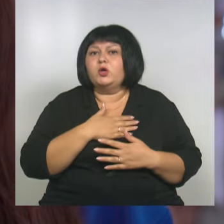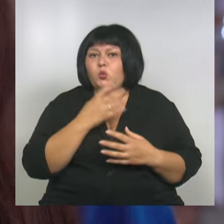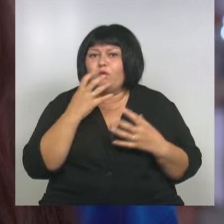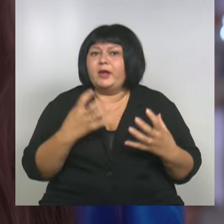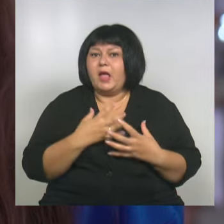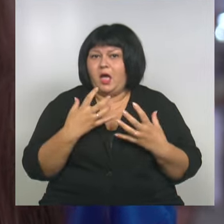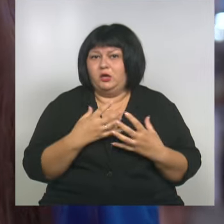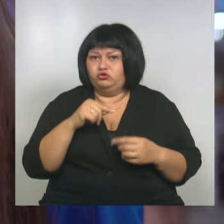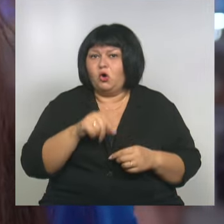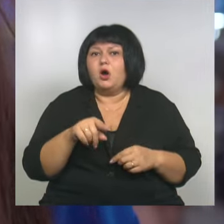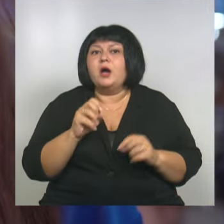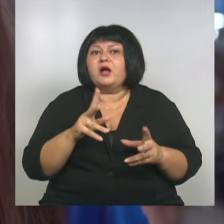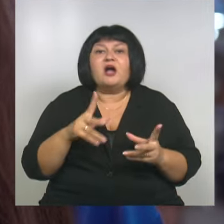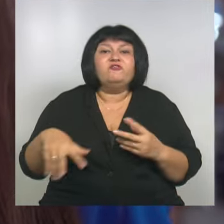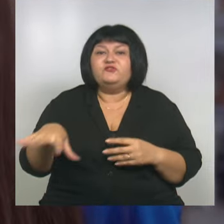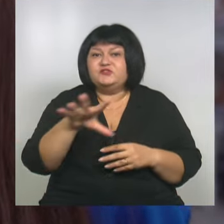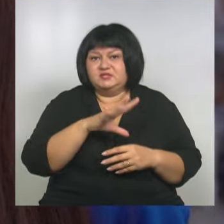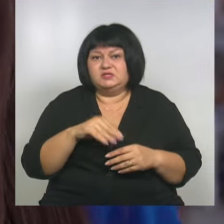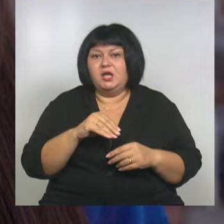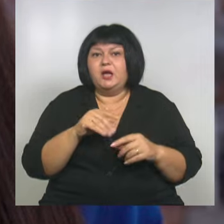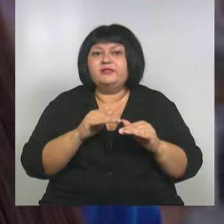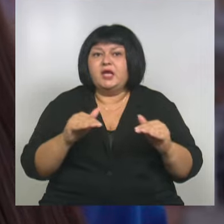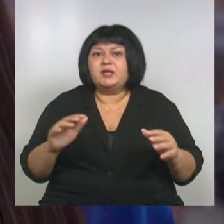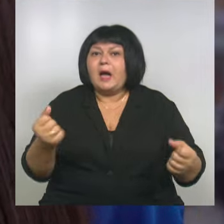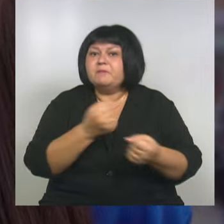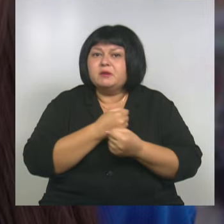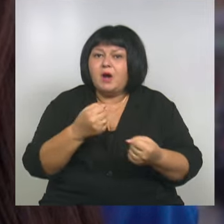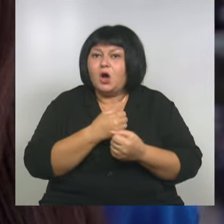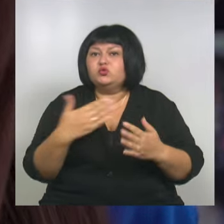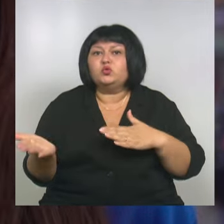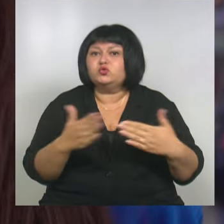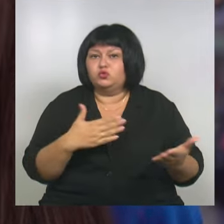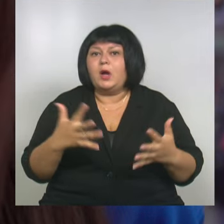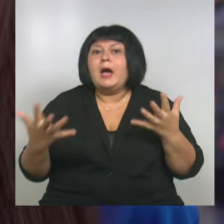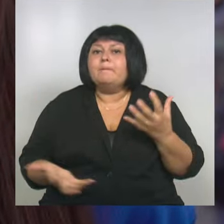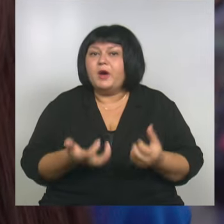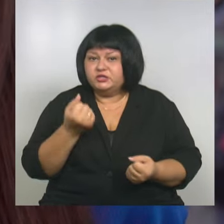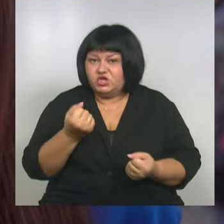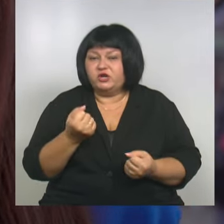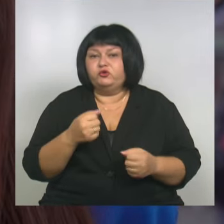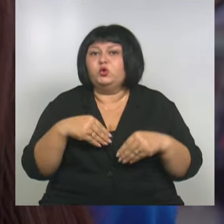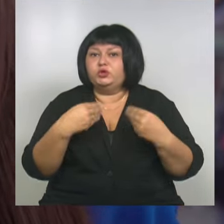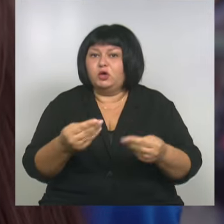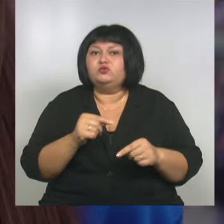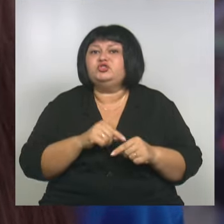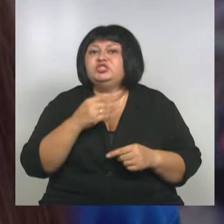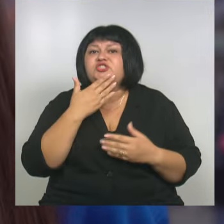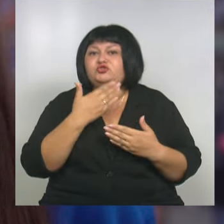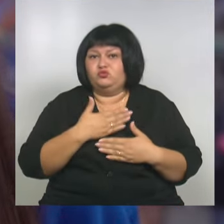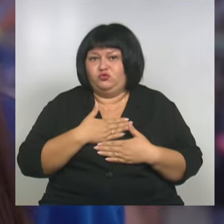все дети друг друга обнимают и поддерживают, даря частичку своей любви и тепла друг другу.